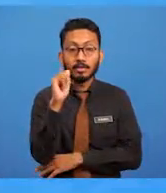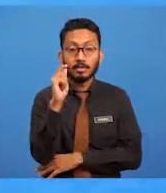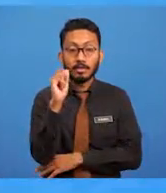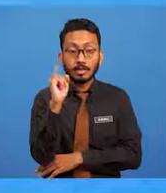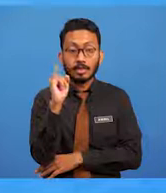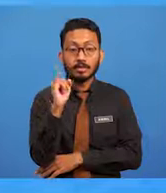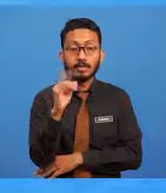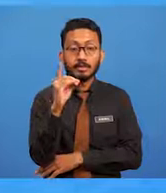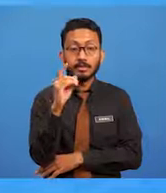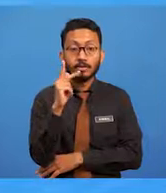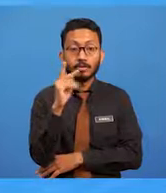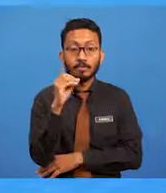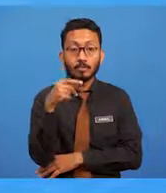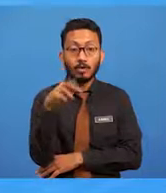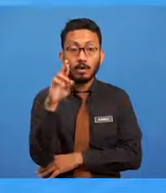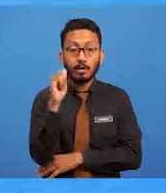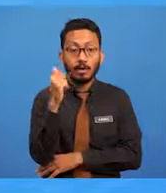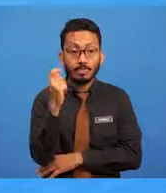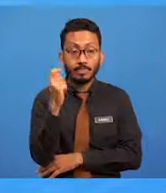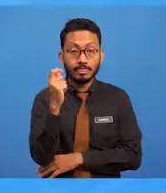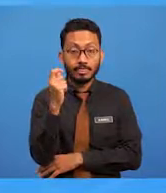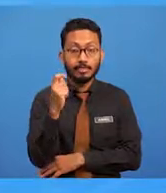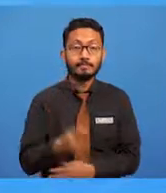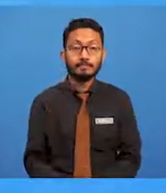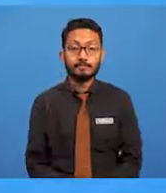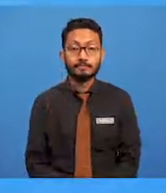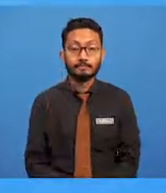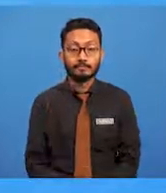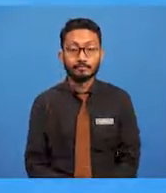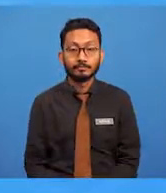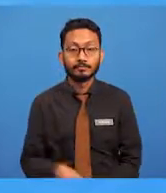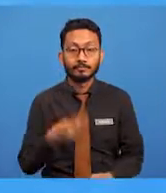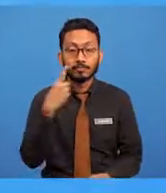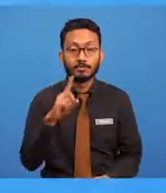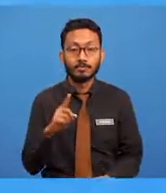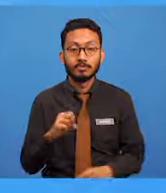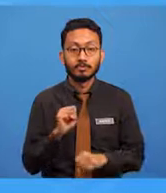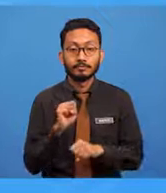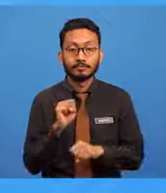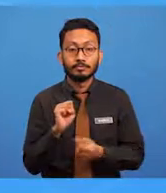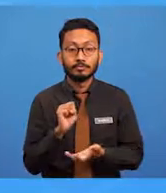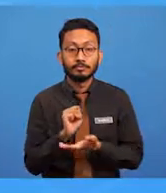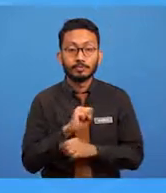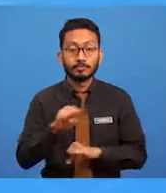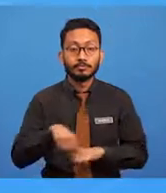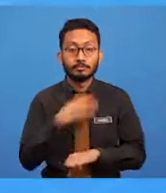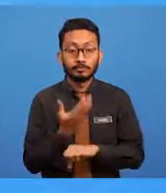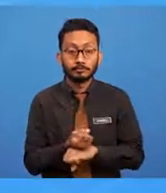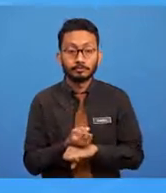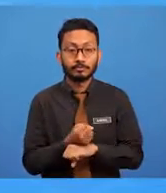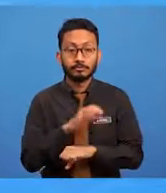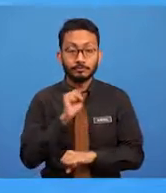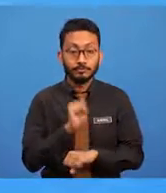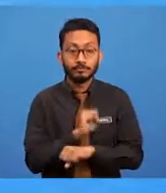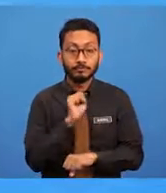visual sesebuah syarikat, sebuah organisasi ataupun institusi. Wujudnya reka bentuk